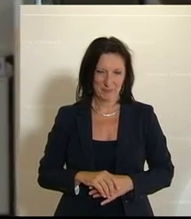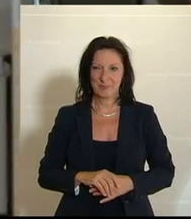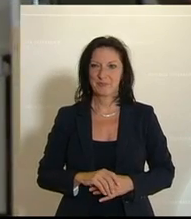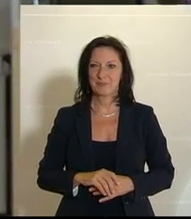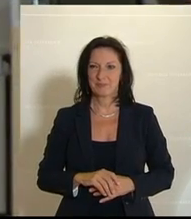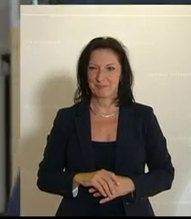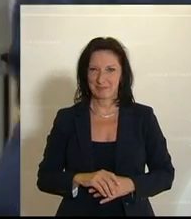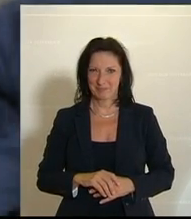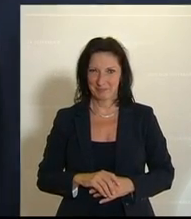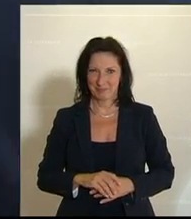Erhöhung der Entwicklungshilfe-Gelder. Herr-